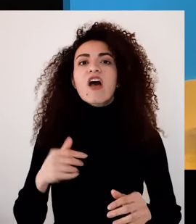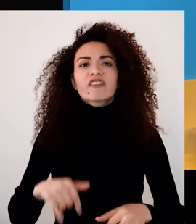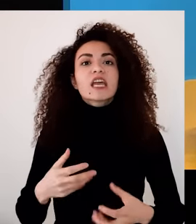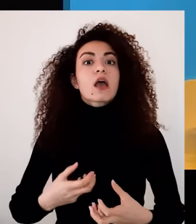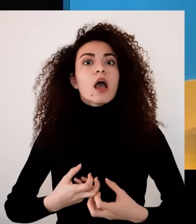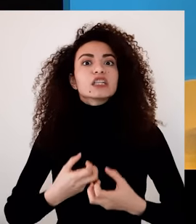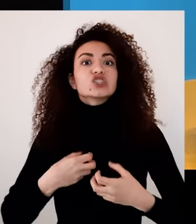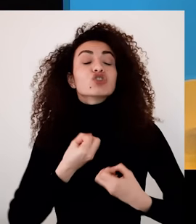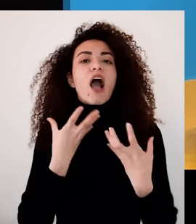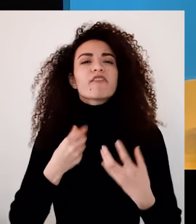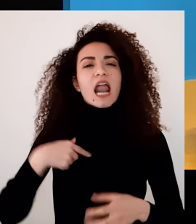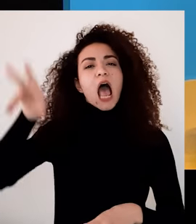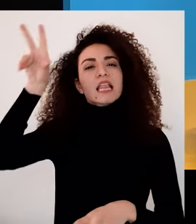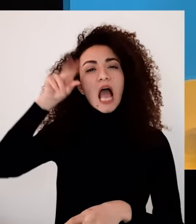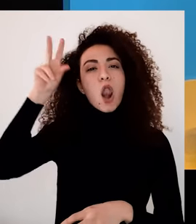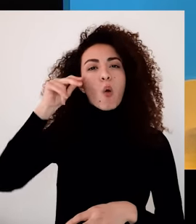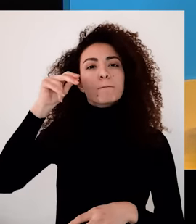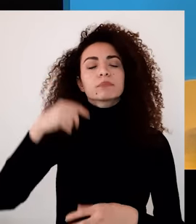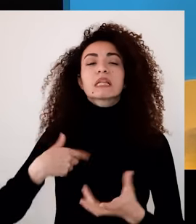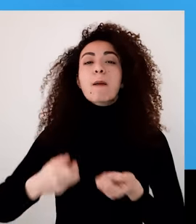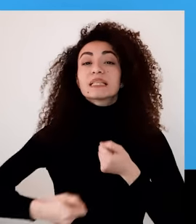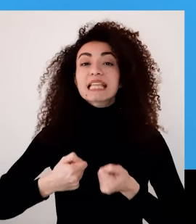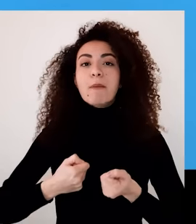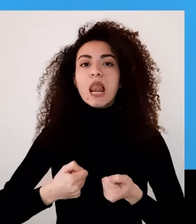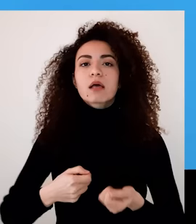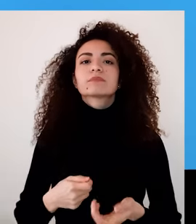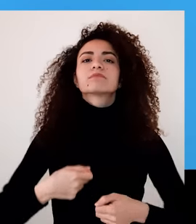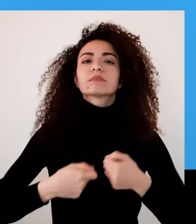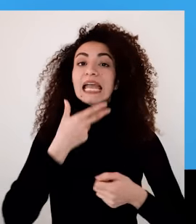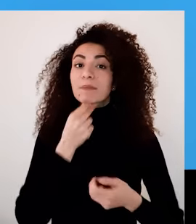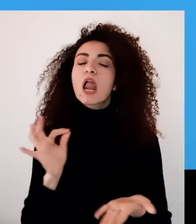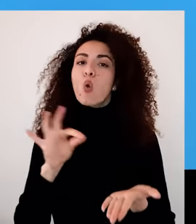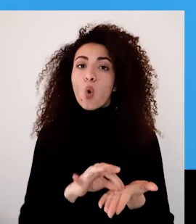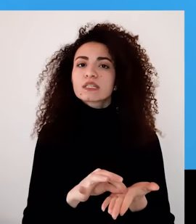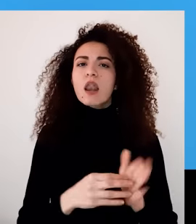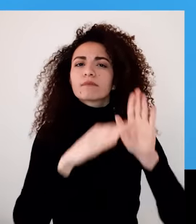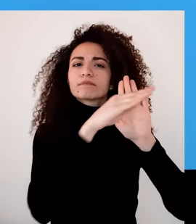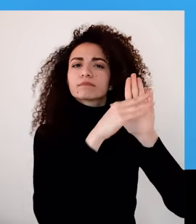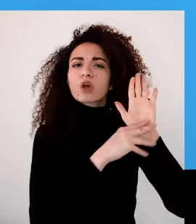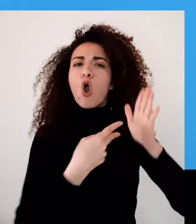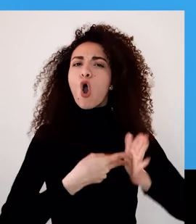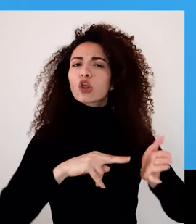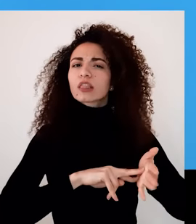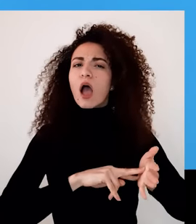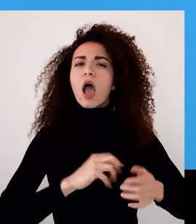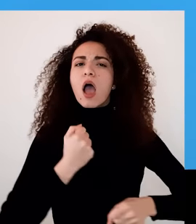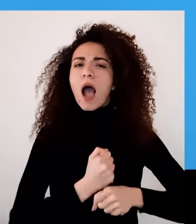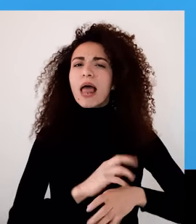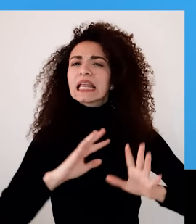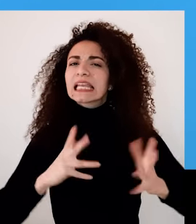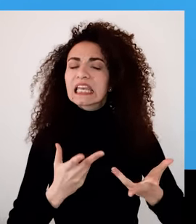وشغفي للتعلم ومغربتي فيه تنظيم أفكاري بطريقة واضحة ومتماسكة لتصميم خطة عمل